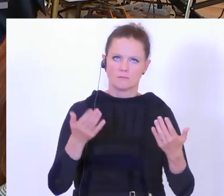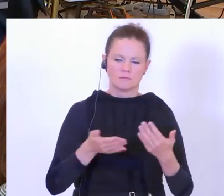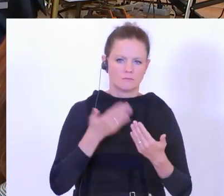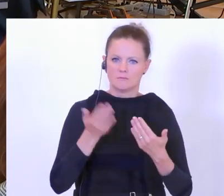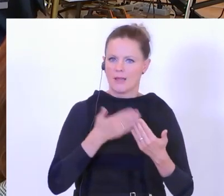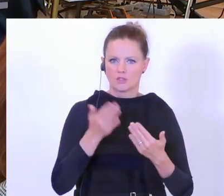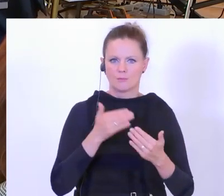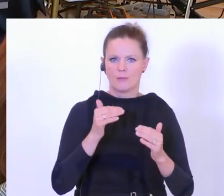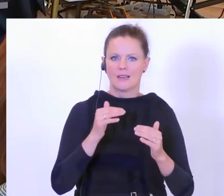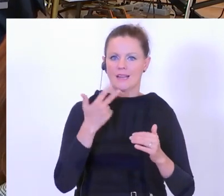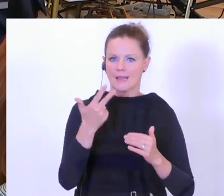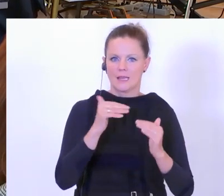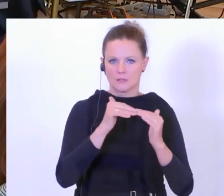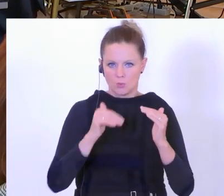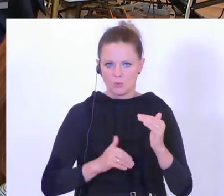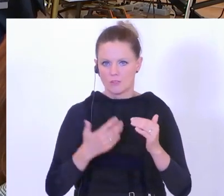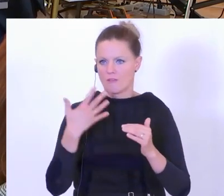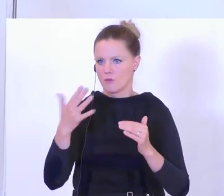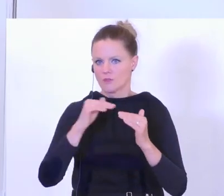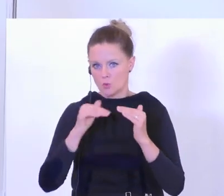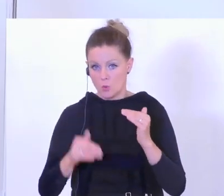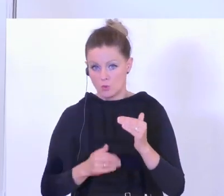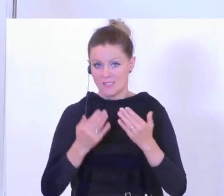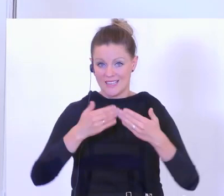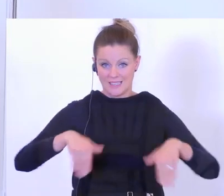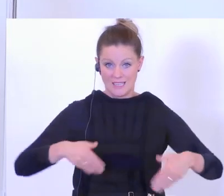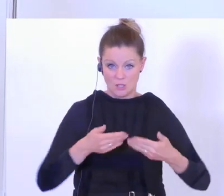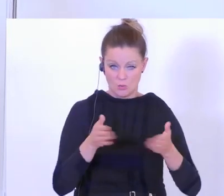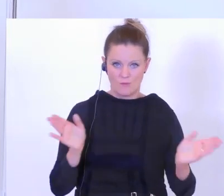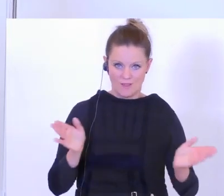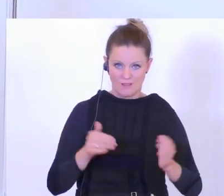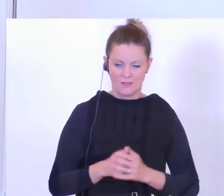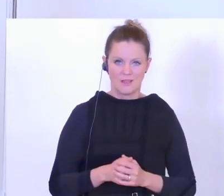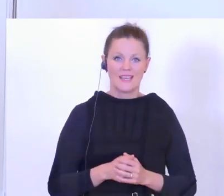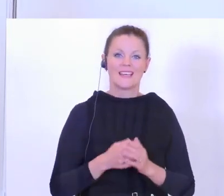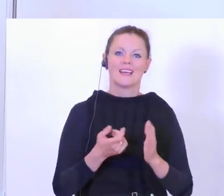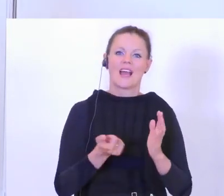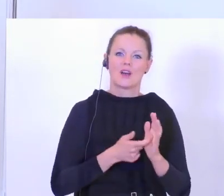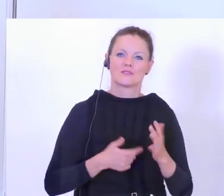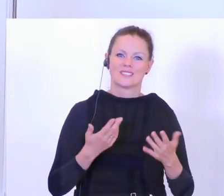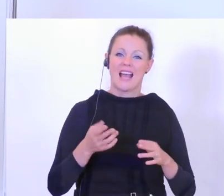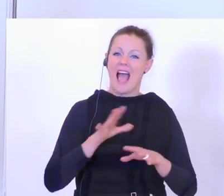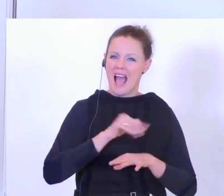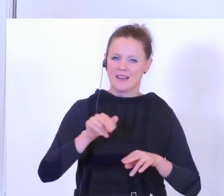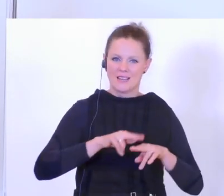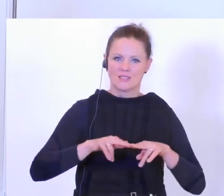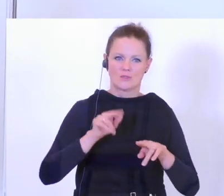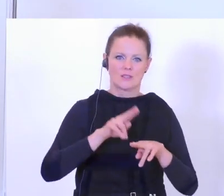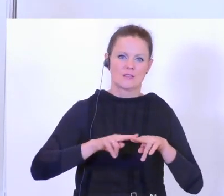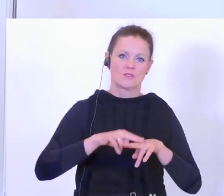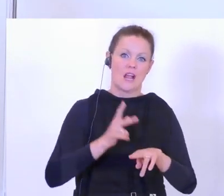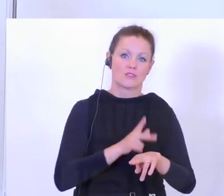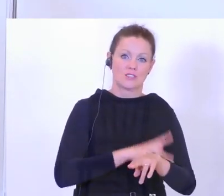50 ist, wie auch immer, kann man die Grenze aufmachen? Die Herausforderung besteht darin, dass jetzt alle Nationalstaaten gefordert sind, auch ihre